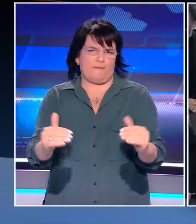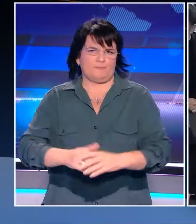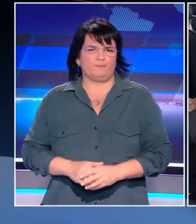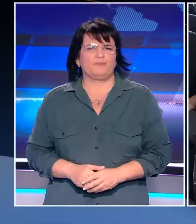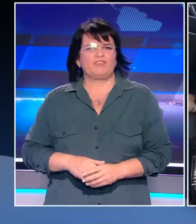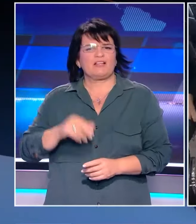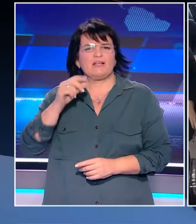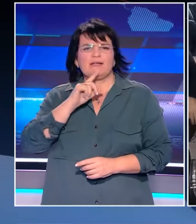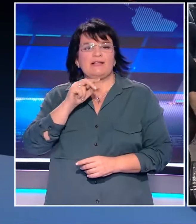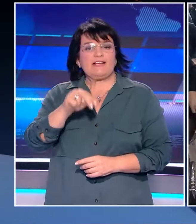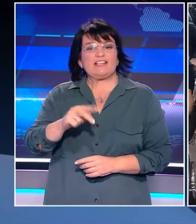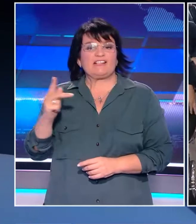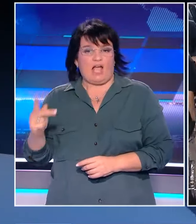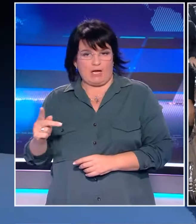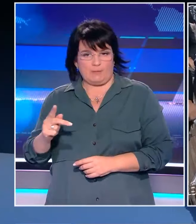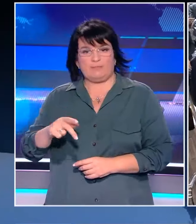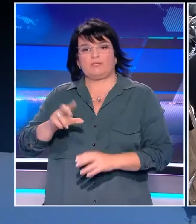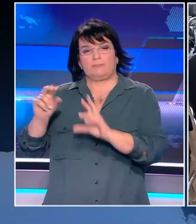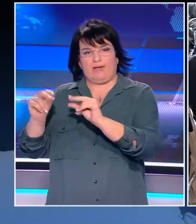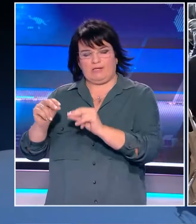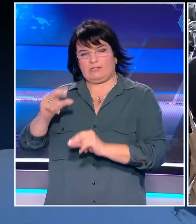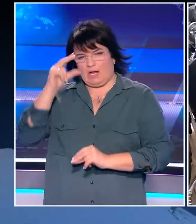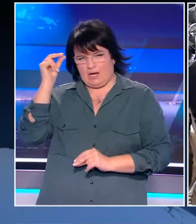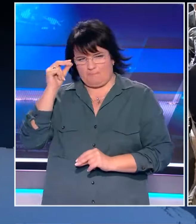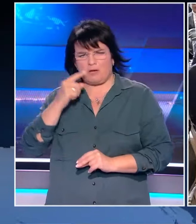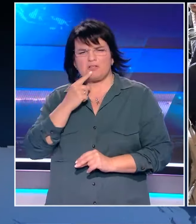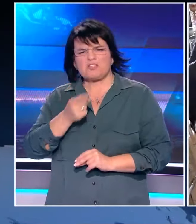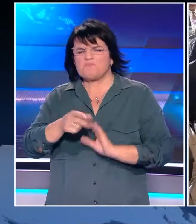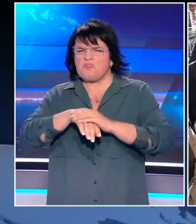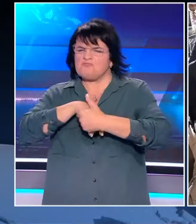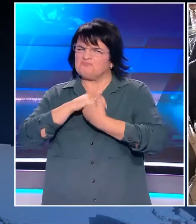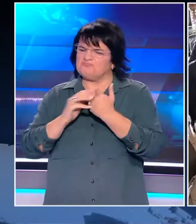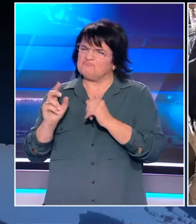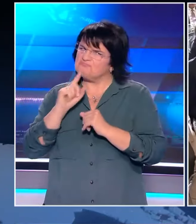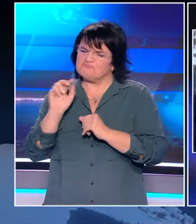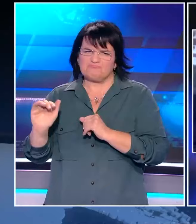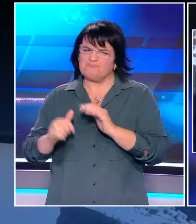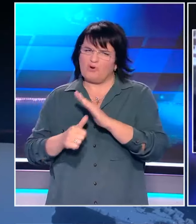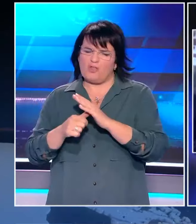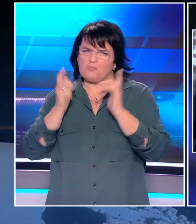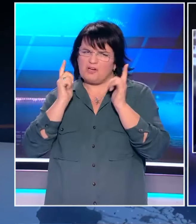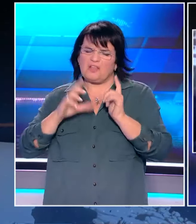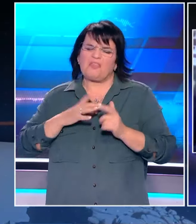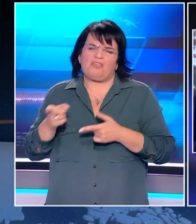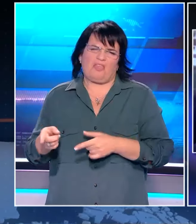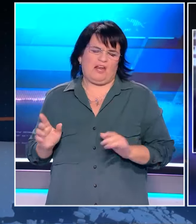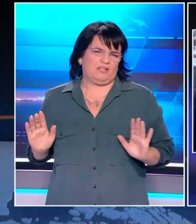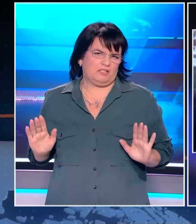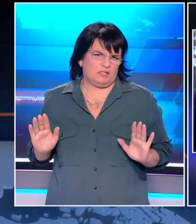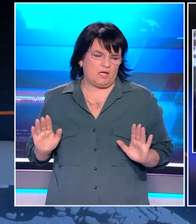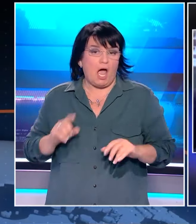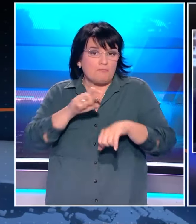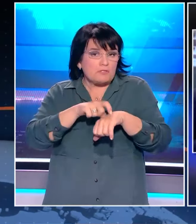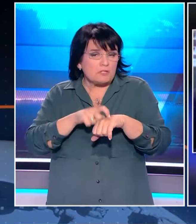Νικήτας Κακλαμάνης που δήλωσε συνομιλητής του Κώστα Καραμαλή, ανέφερε πως δεν τον ενδιαφέρει η Προεδρία της Δημοκρατίας. Τουλάχιστον μέχρι αυτή τη στιγμή που σας